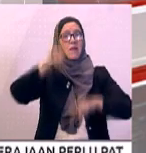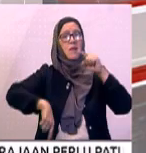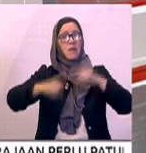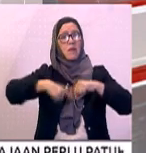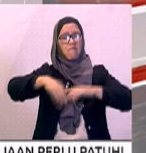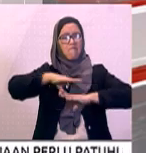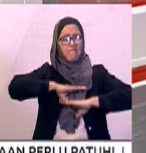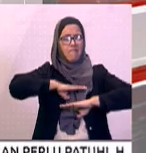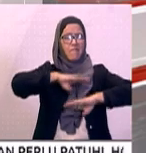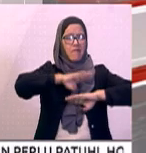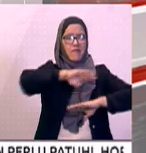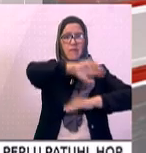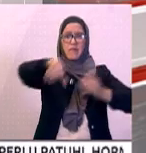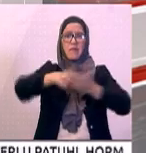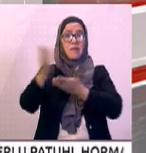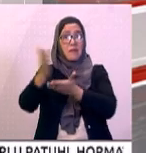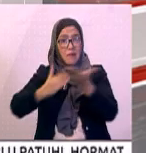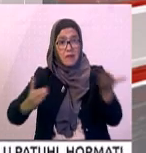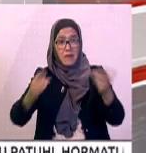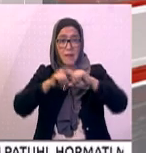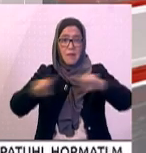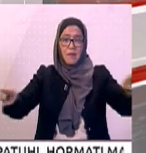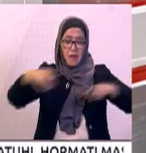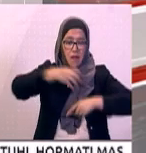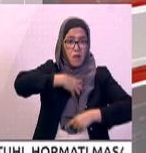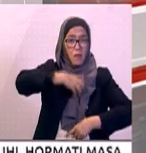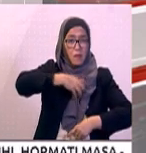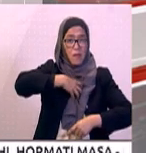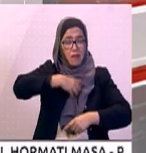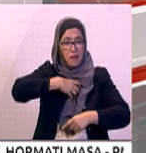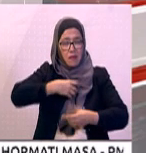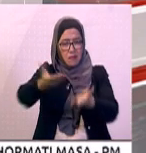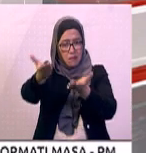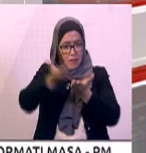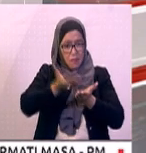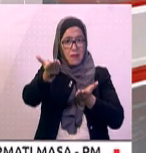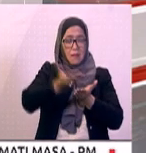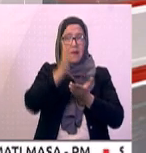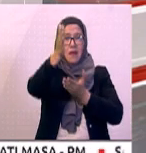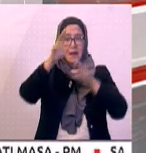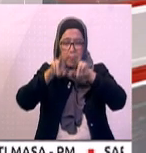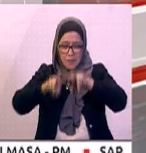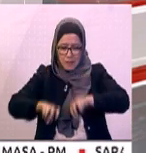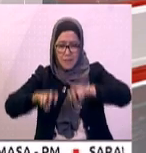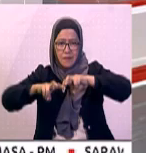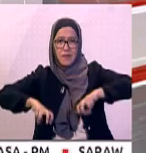Bagaimanapun, sebarang aduan yang dikemukakan akan diteliti untuk ditambah baik.